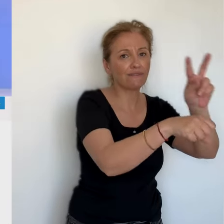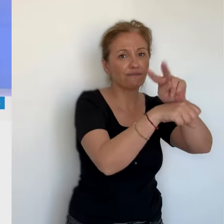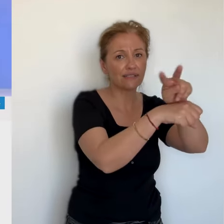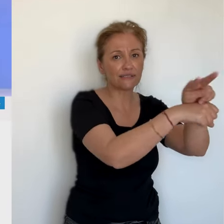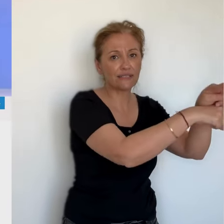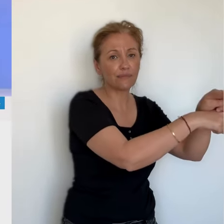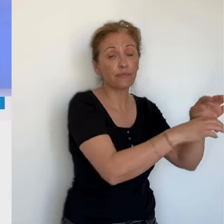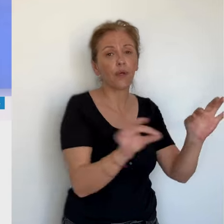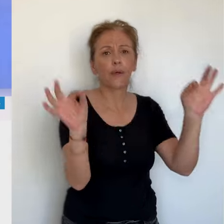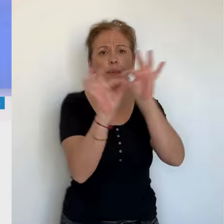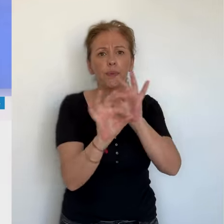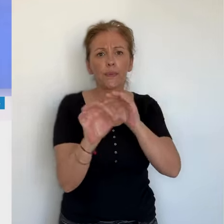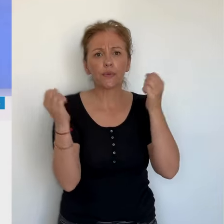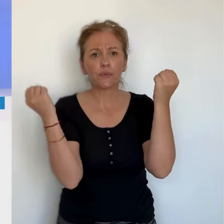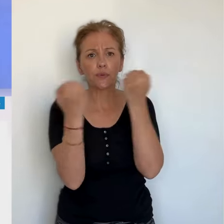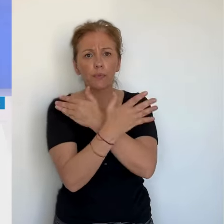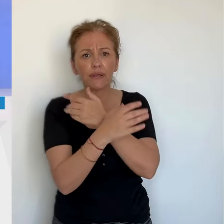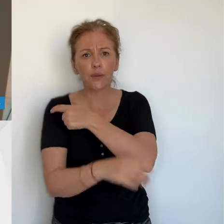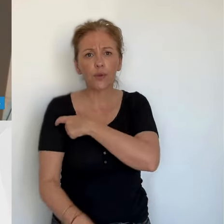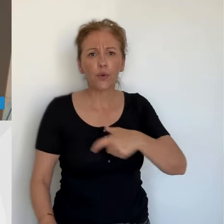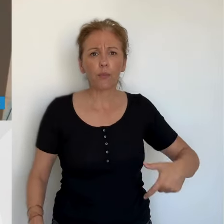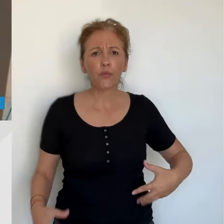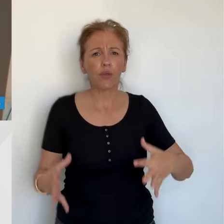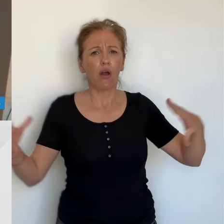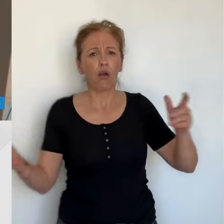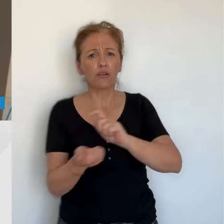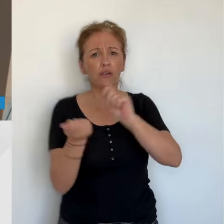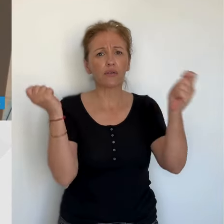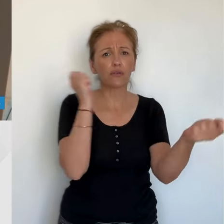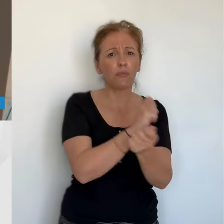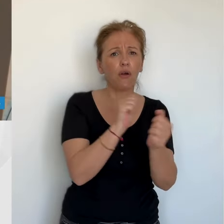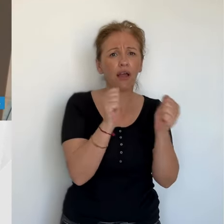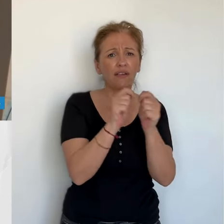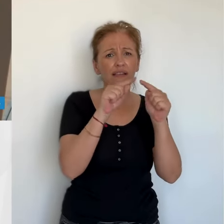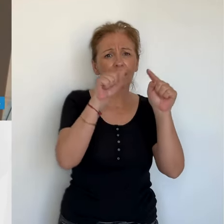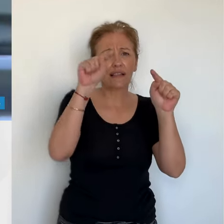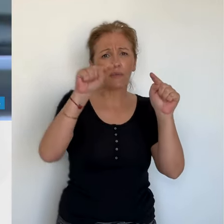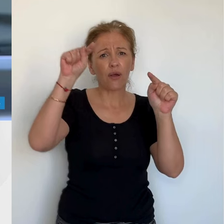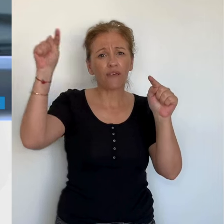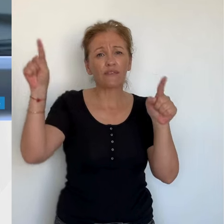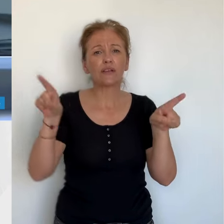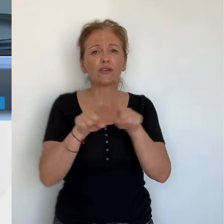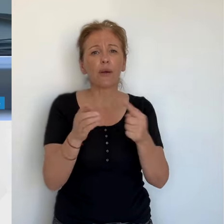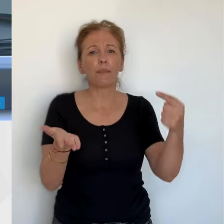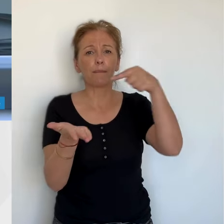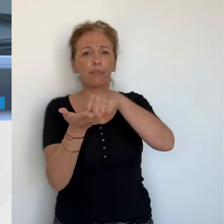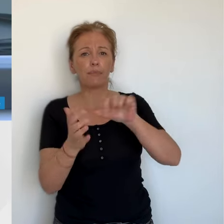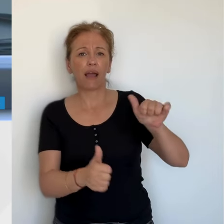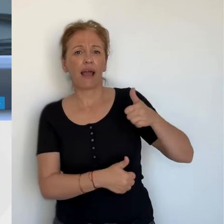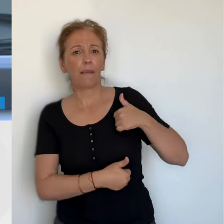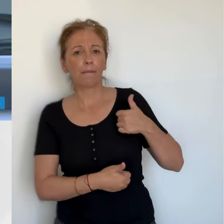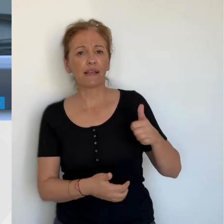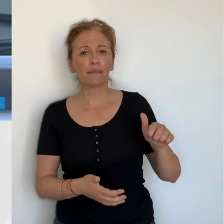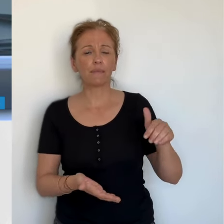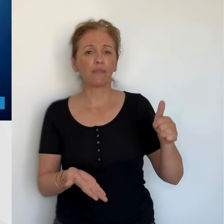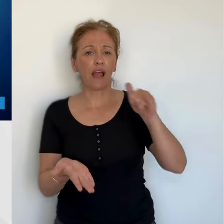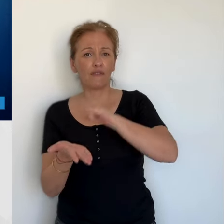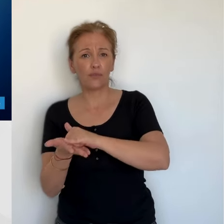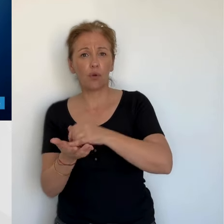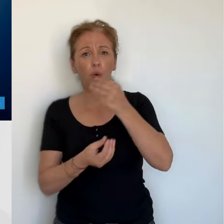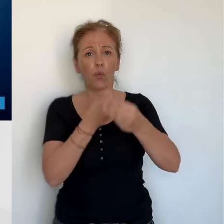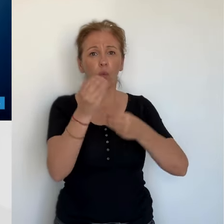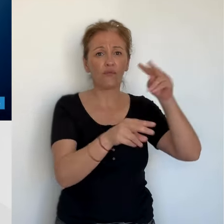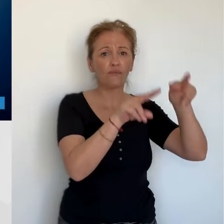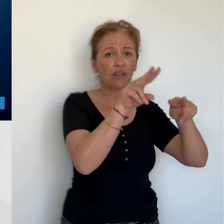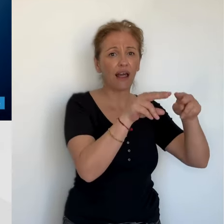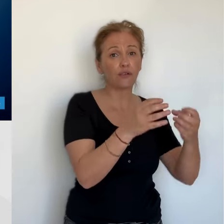fait auprès des gens. Nous sommes allés sur tous les domaines. Le vote aérien aura été globalement uniforme sur l'ensemble de la Corse. Le record est atteint